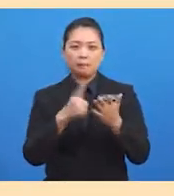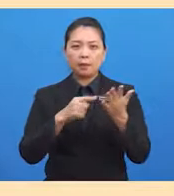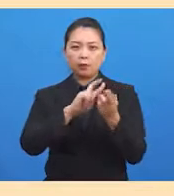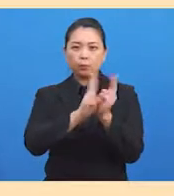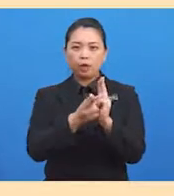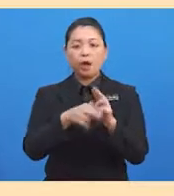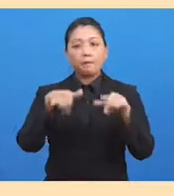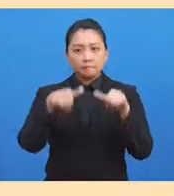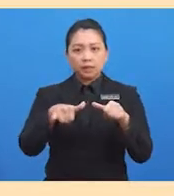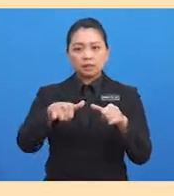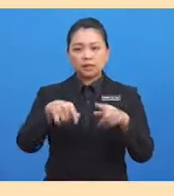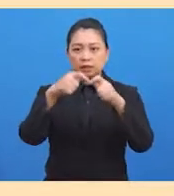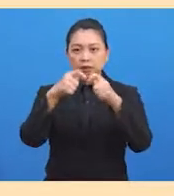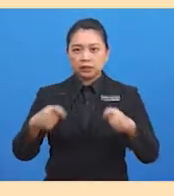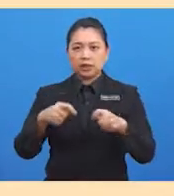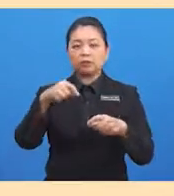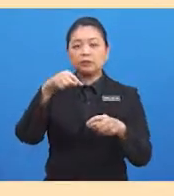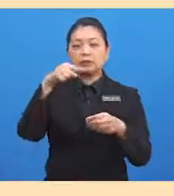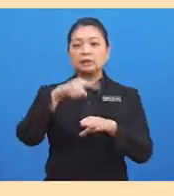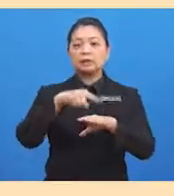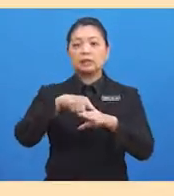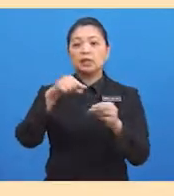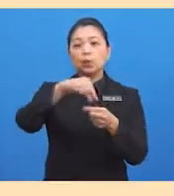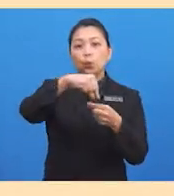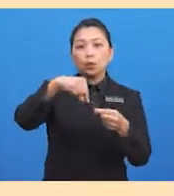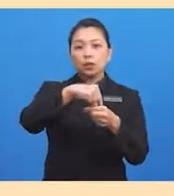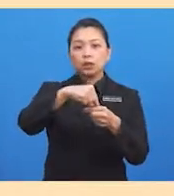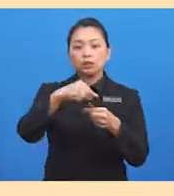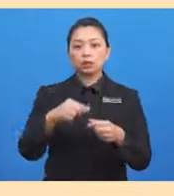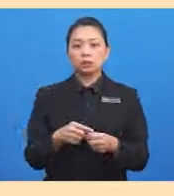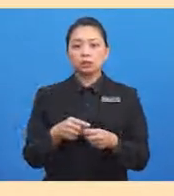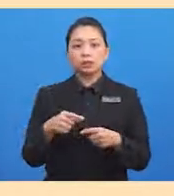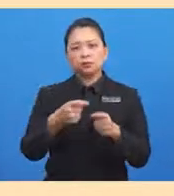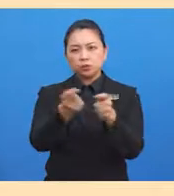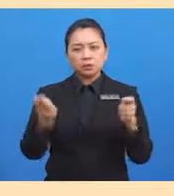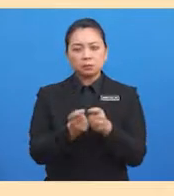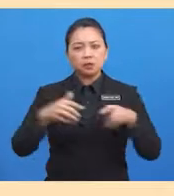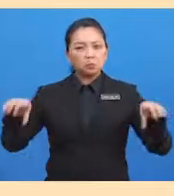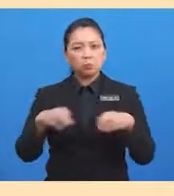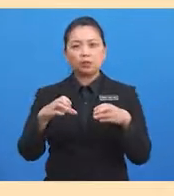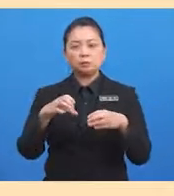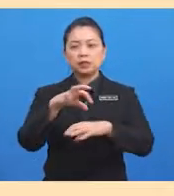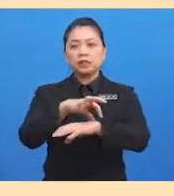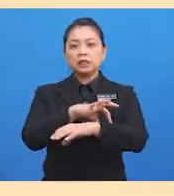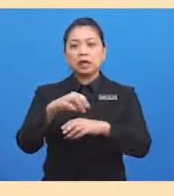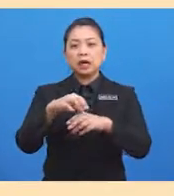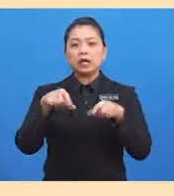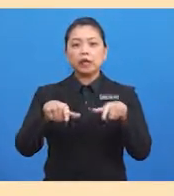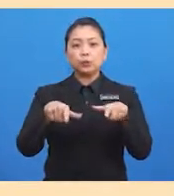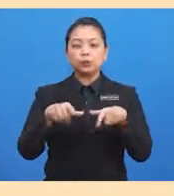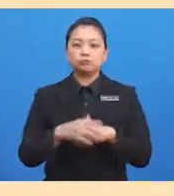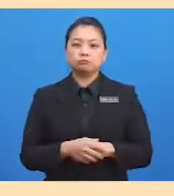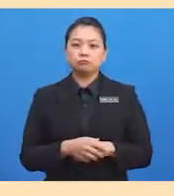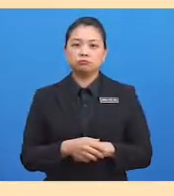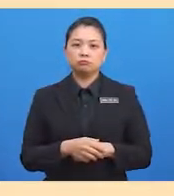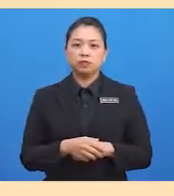serta tempat berlindung yang diperbuat daripada ranting kayu. Manusia pada zaman ini memilih tempat yang